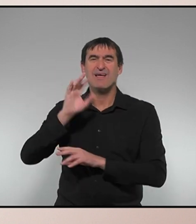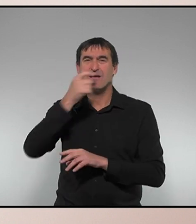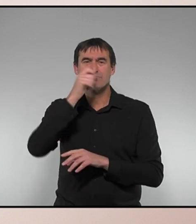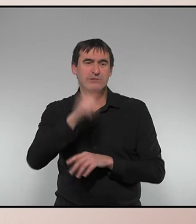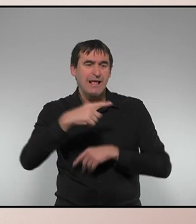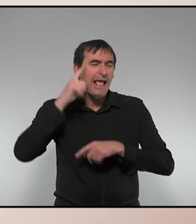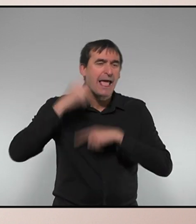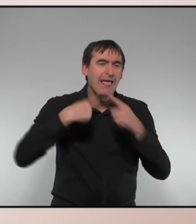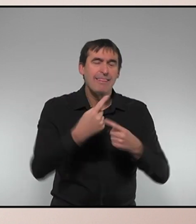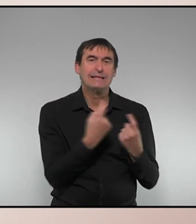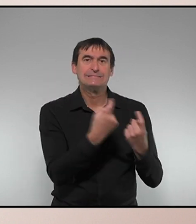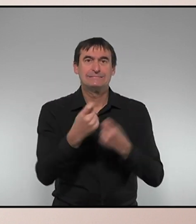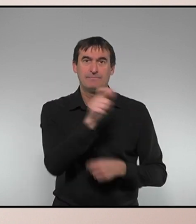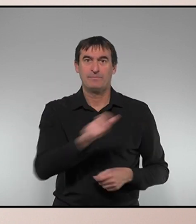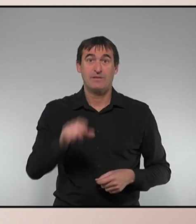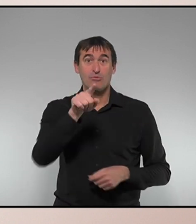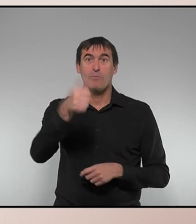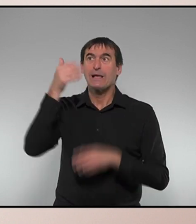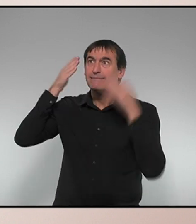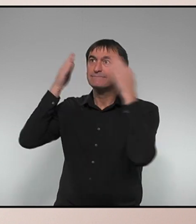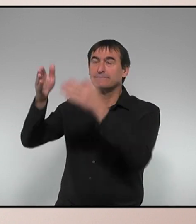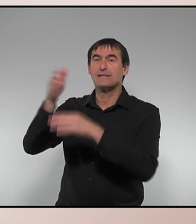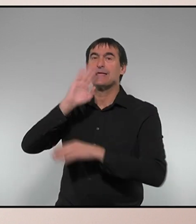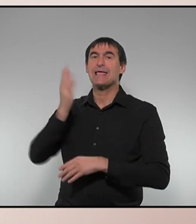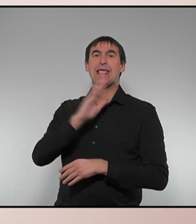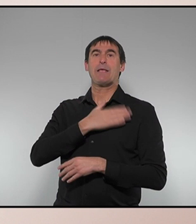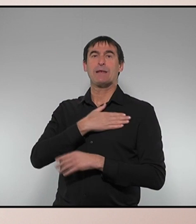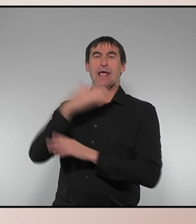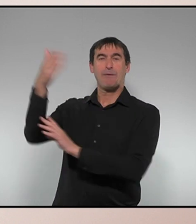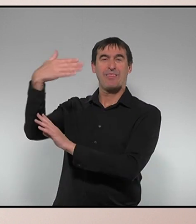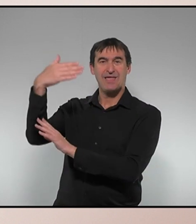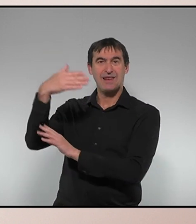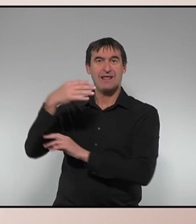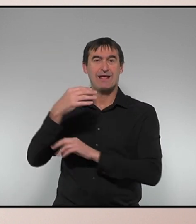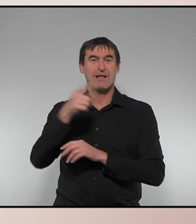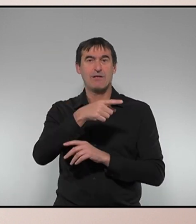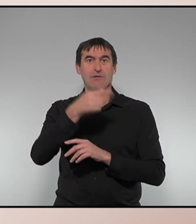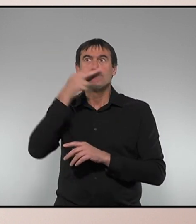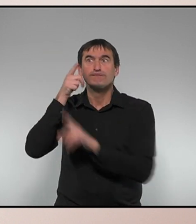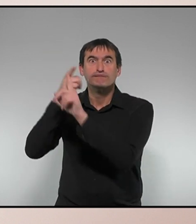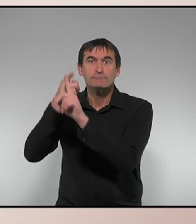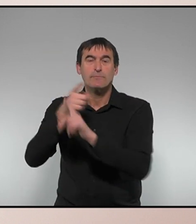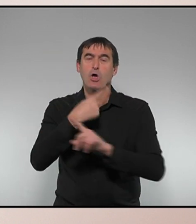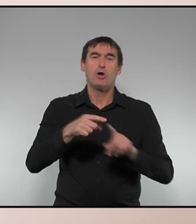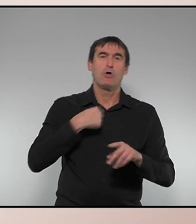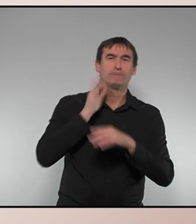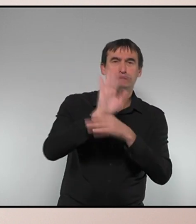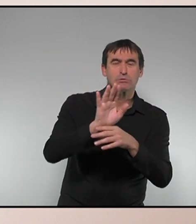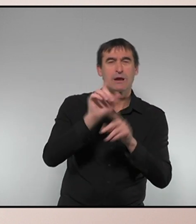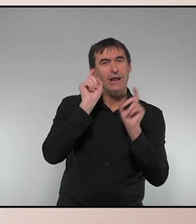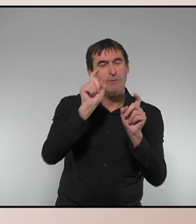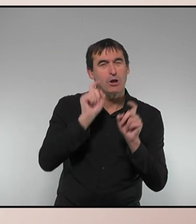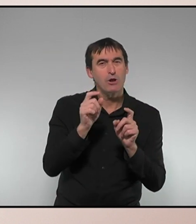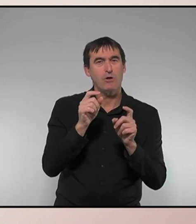la gent. Vostè es fixa més en els himnes i banderes que no pas en algunes de les propostes, reclamacions, suggerències que creiem que eren molt